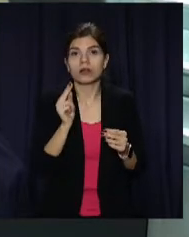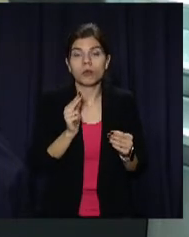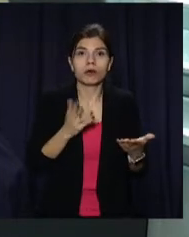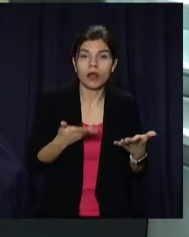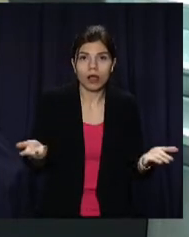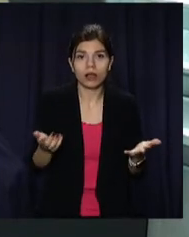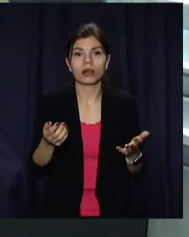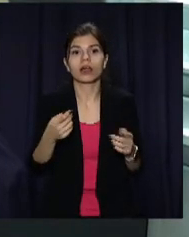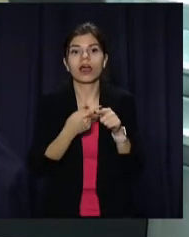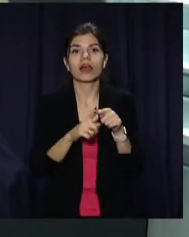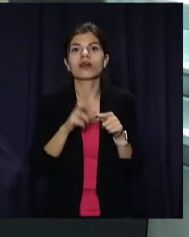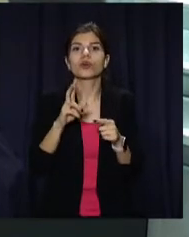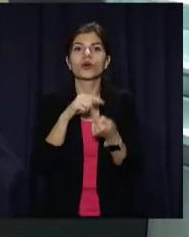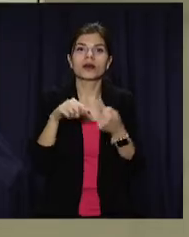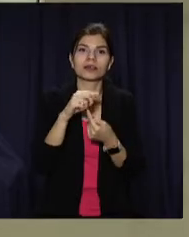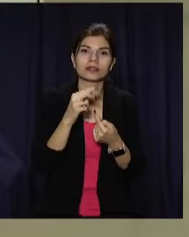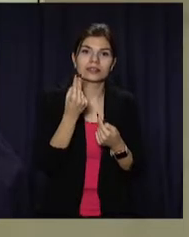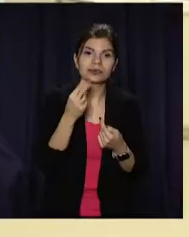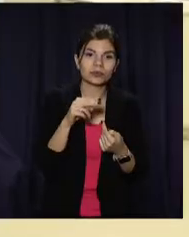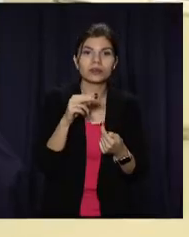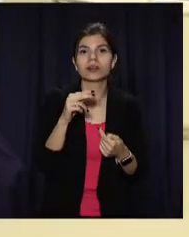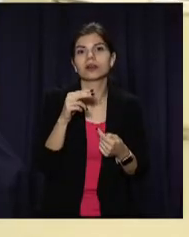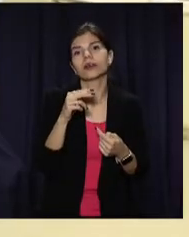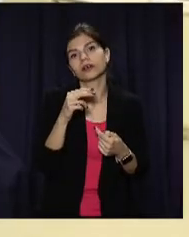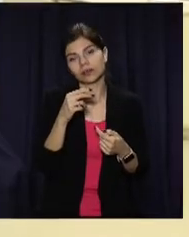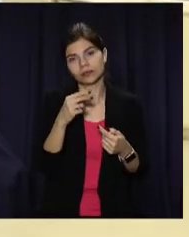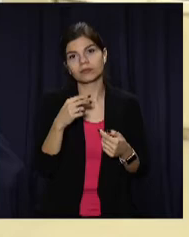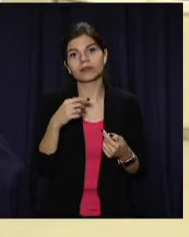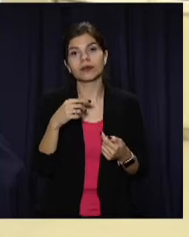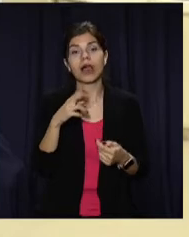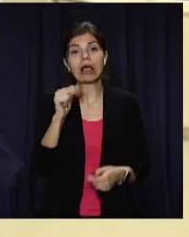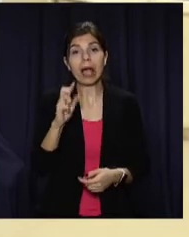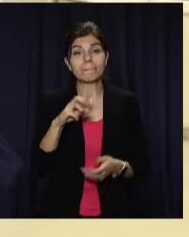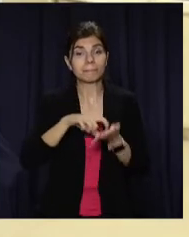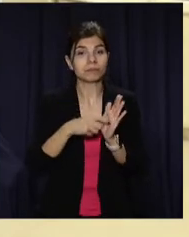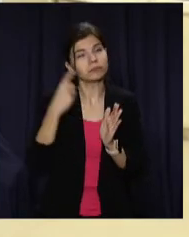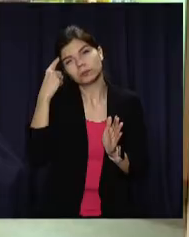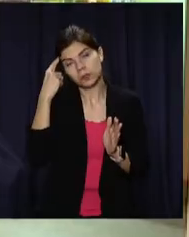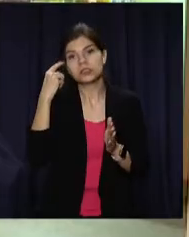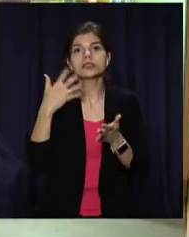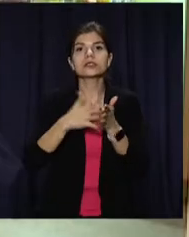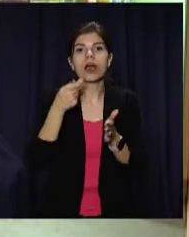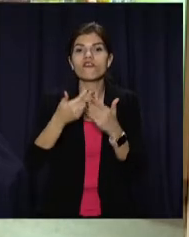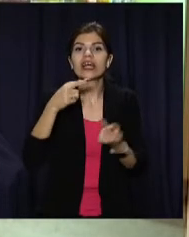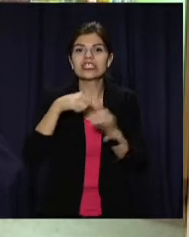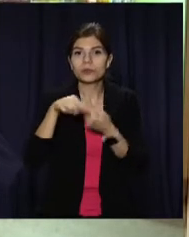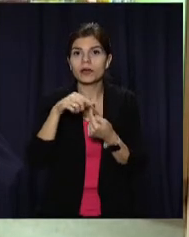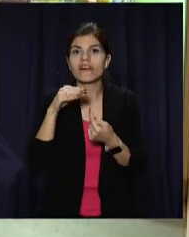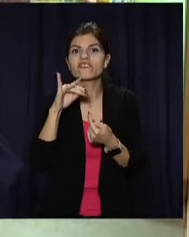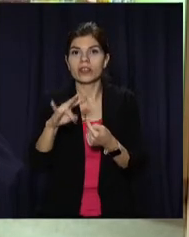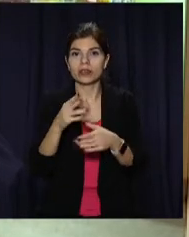немані працівники, зайняті на підприємствах та фізичні особи-підприємці. Кабмін України почав приймати заявки від бізнесменів на